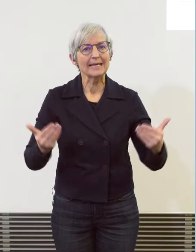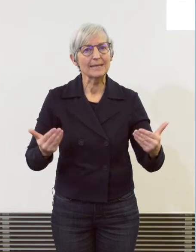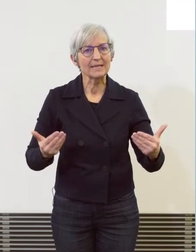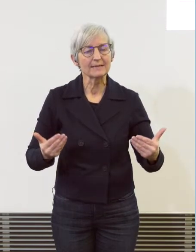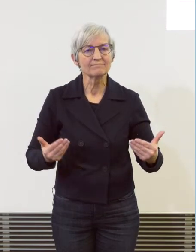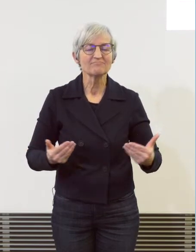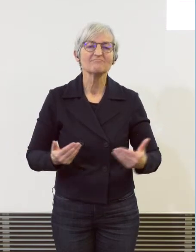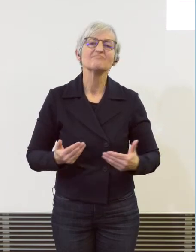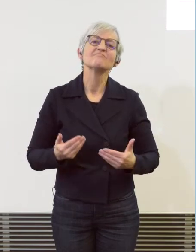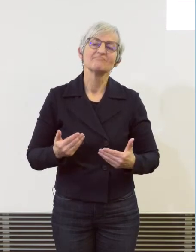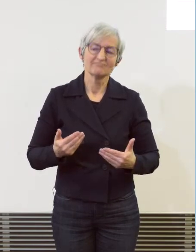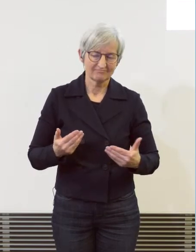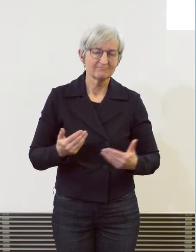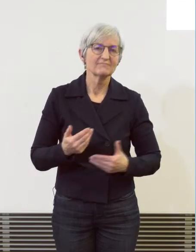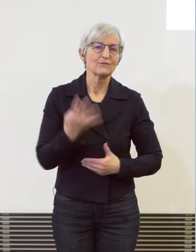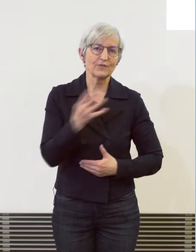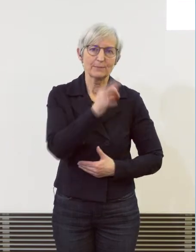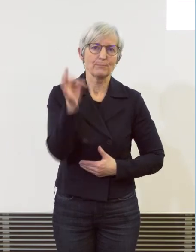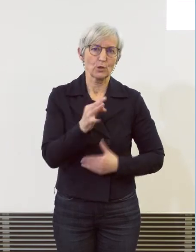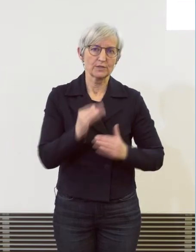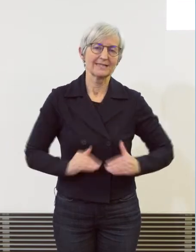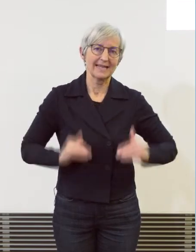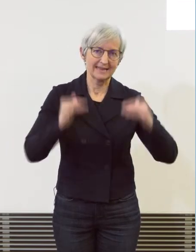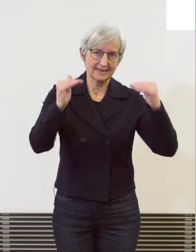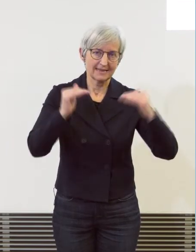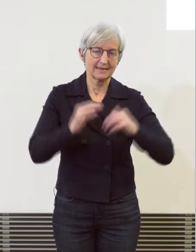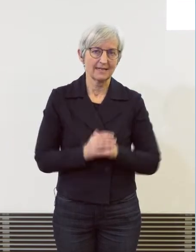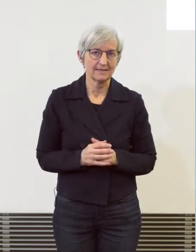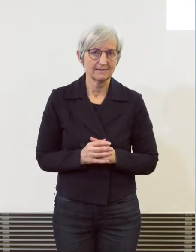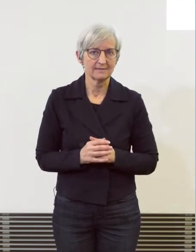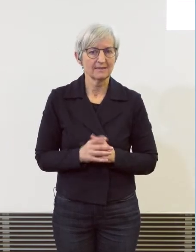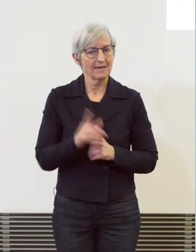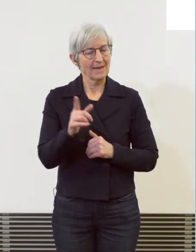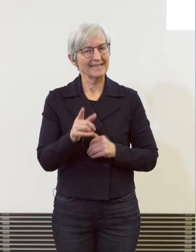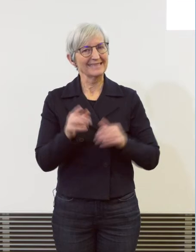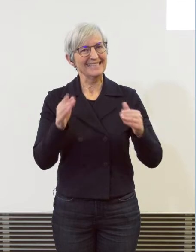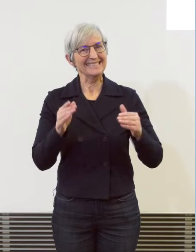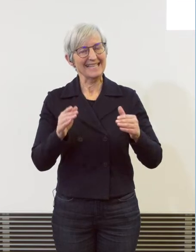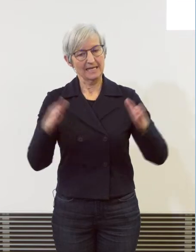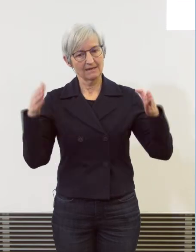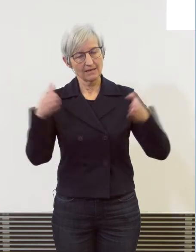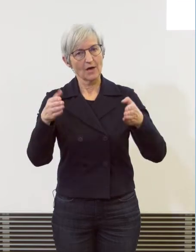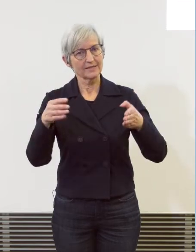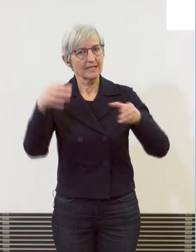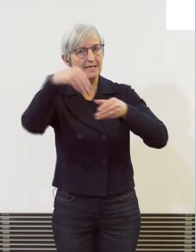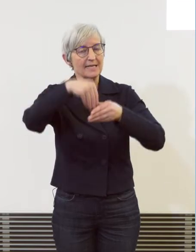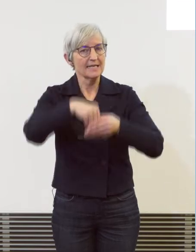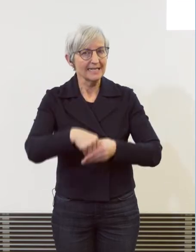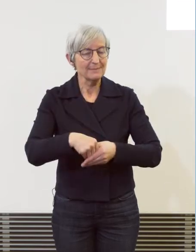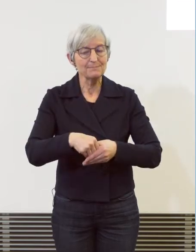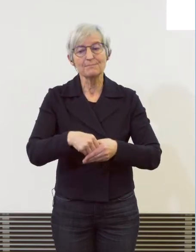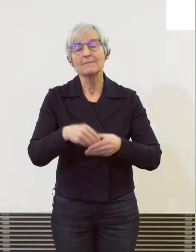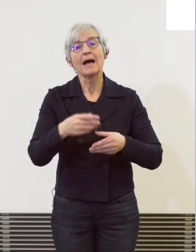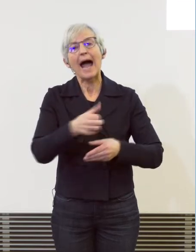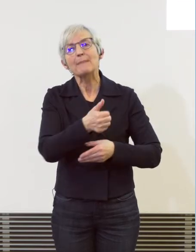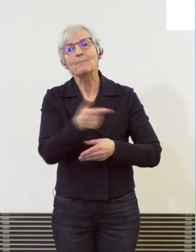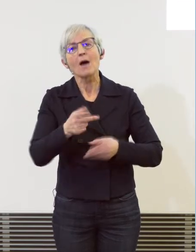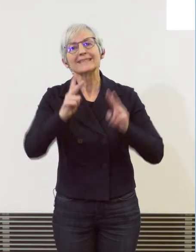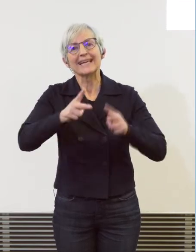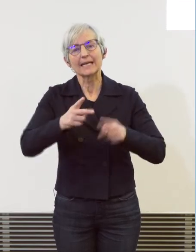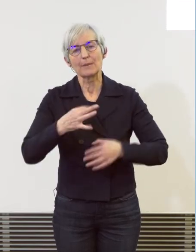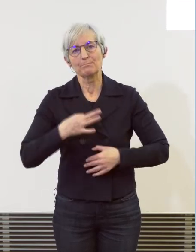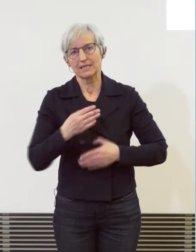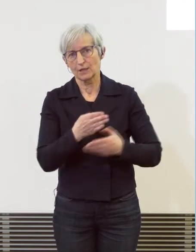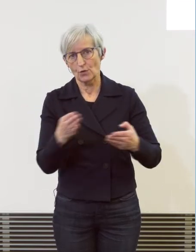zugenommen. Die Mehrheit der Delikts Arten in dieser Kategorie sind von diesem Anstieg betroffen. Am stärksten haben